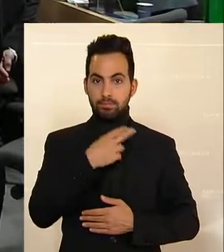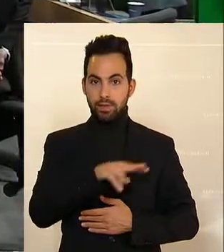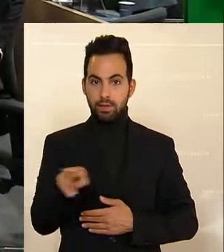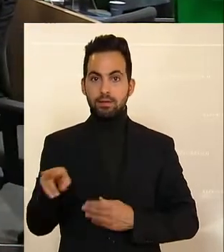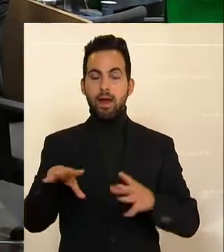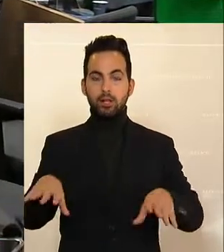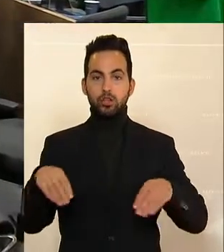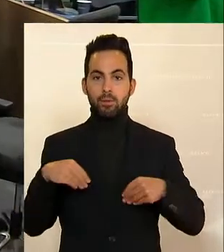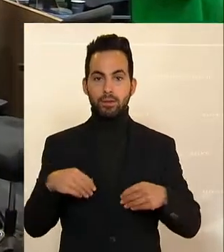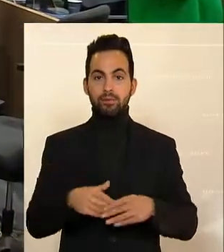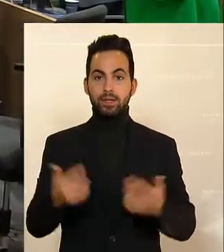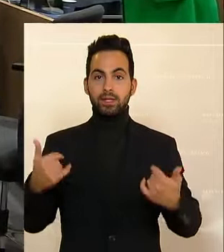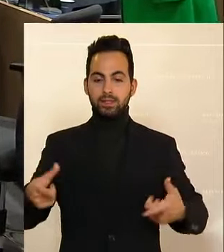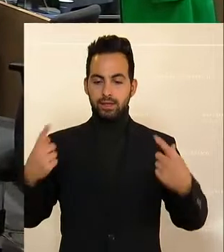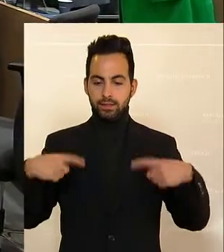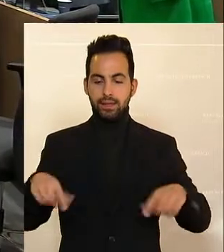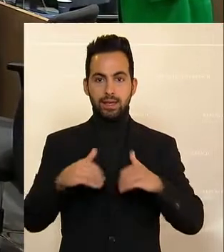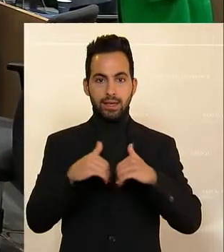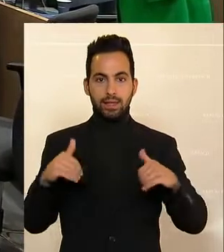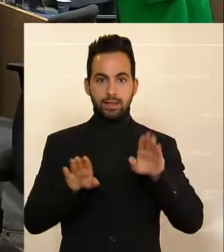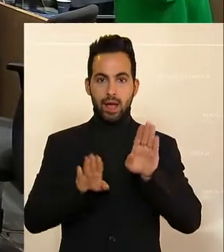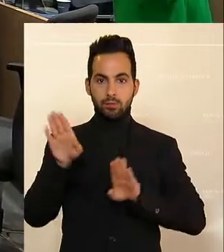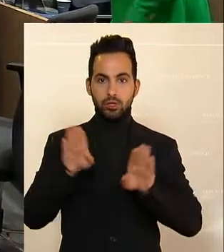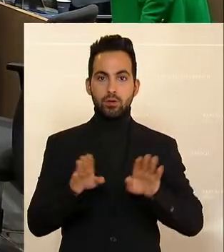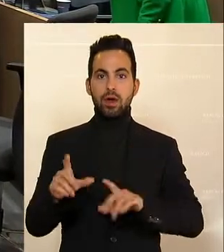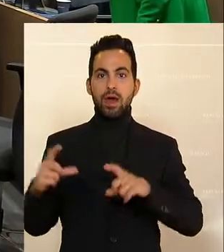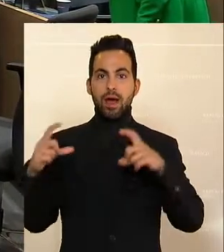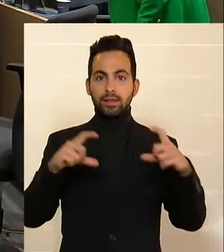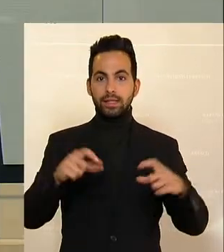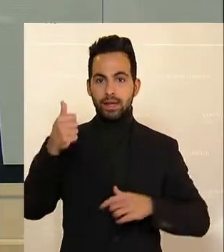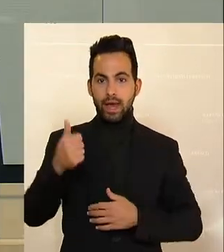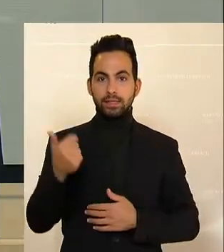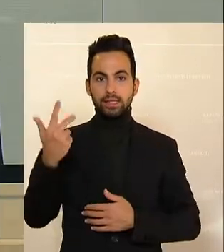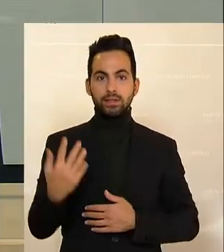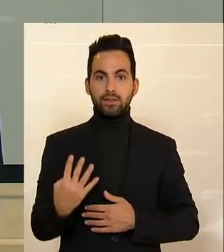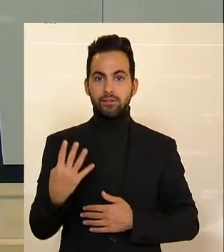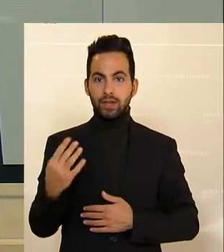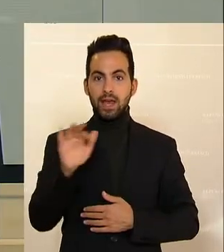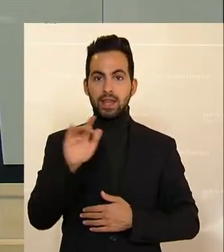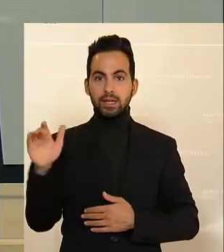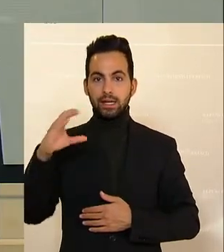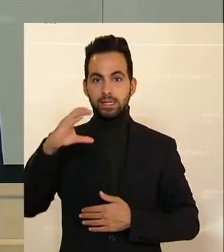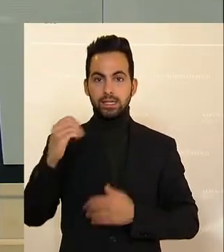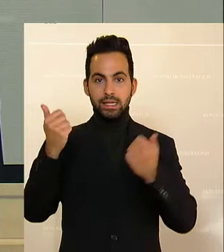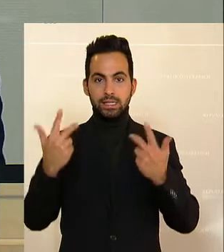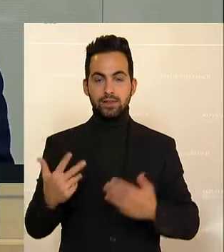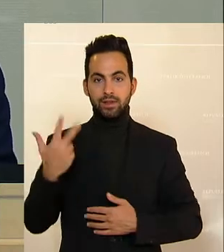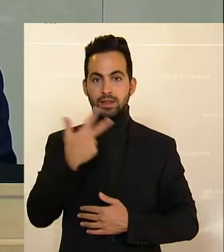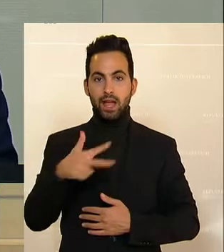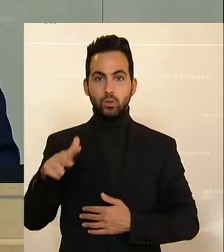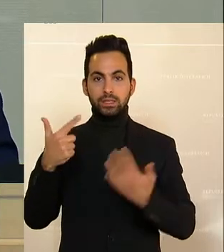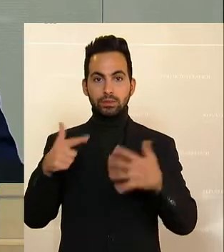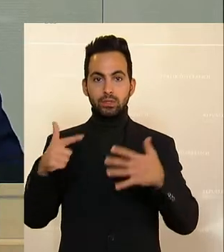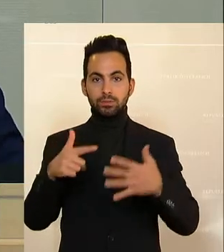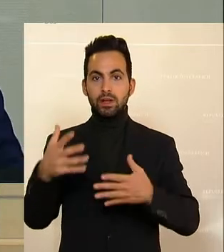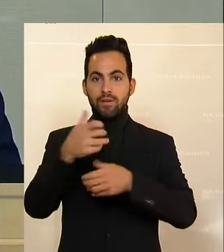angenommen. Wir gelangen zur getrennten Abstimmung über Artikel 1, Ziffer 4, Litera C, Ziffer 377 in